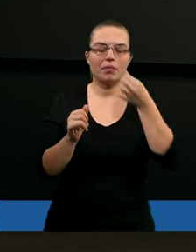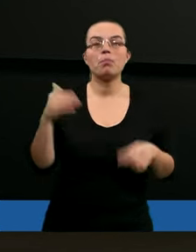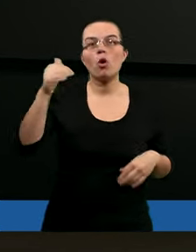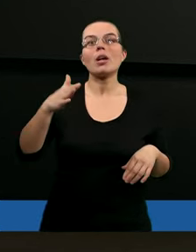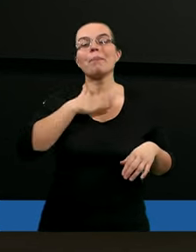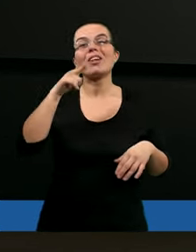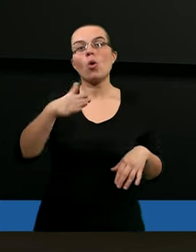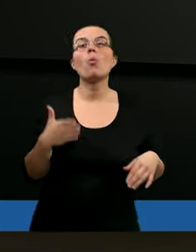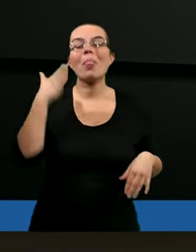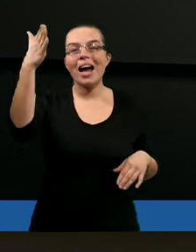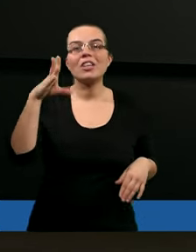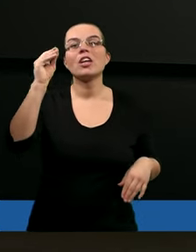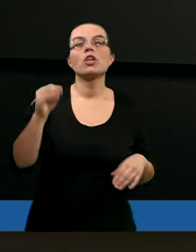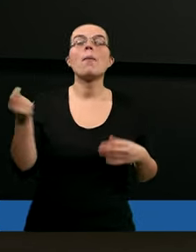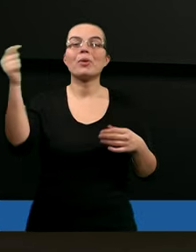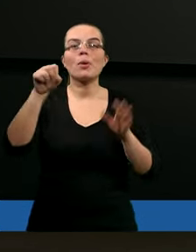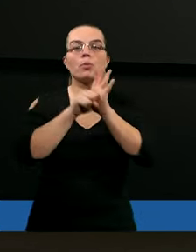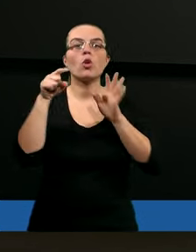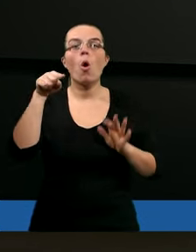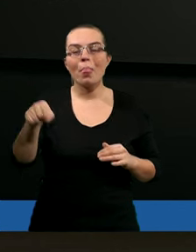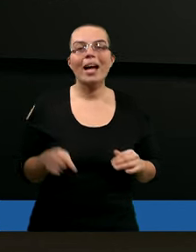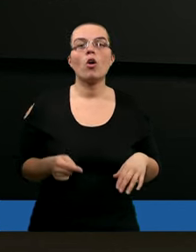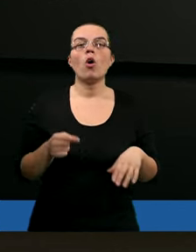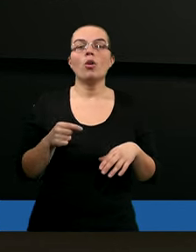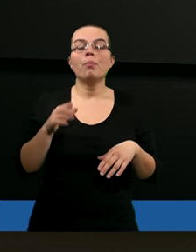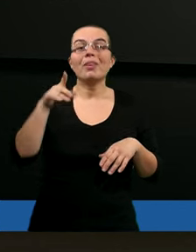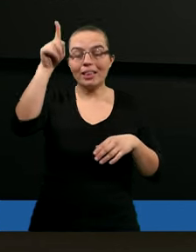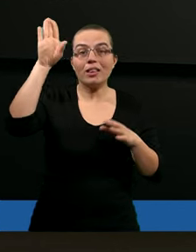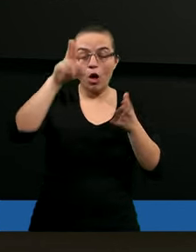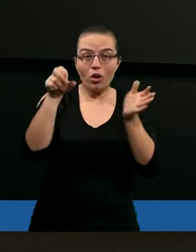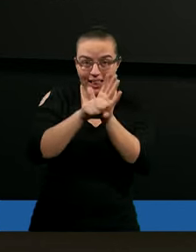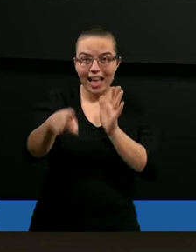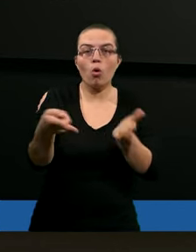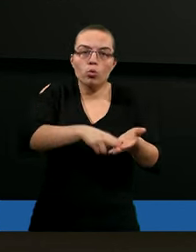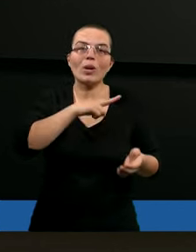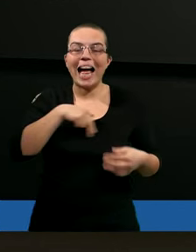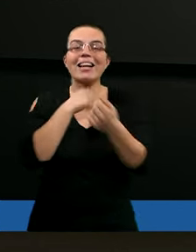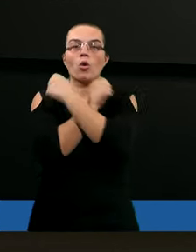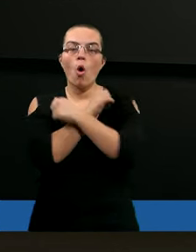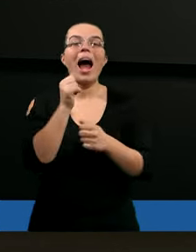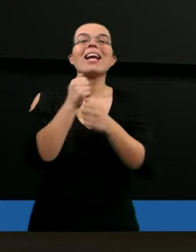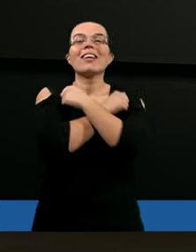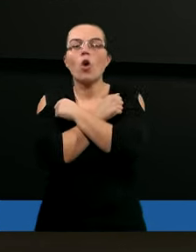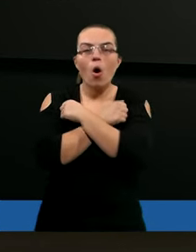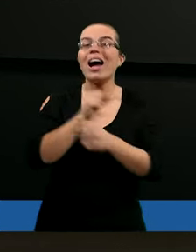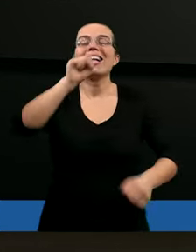możemy mieć tą nadzieję, że jeżeli przyjdziemy do Boga, tego, który nas kocha, którego miłość nigdy, tak? Nigdy nie